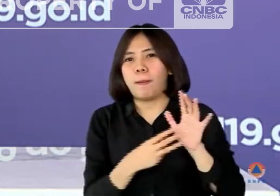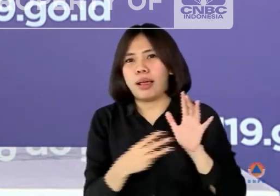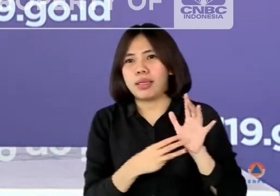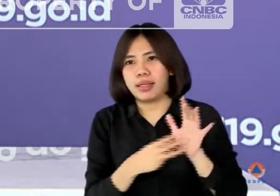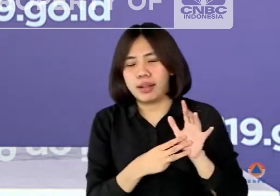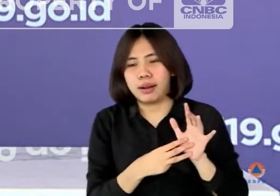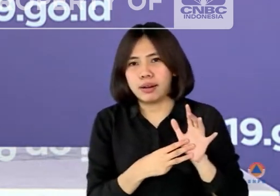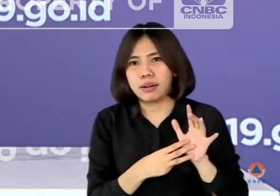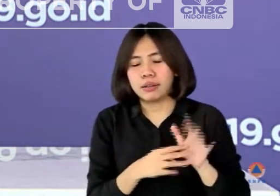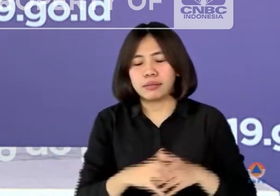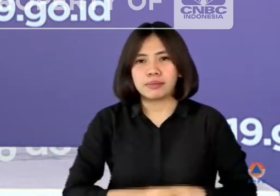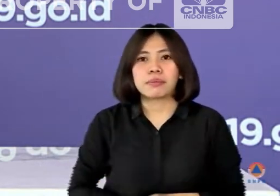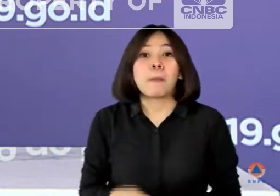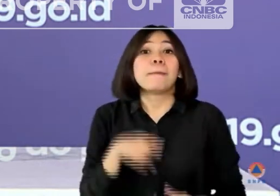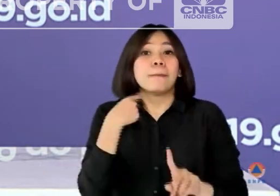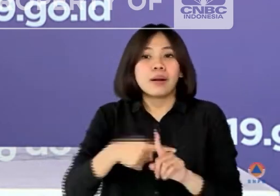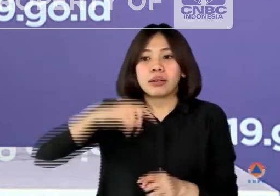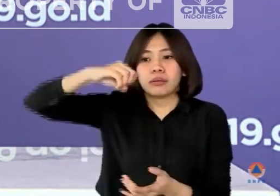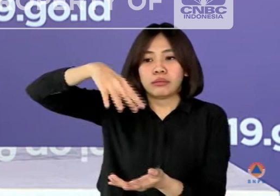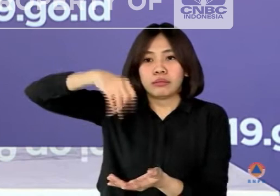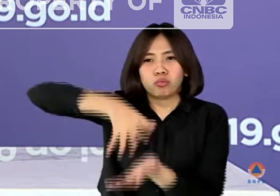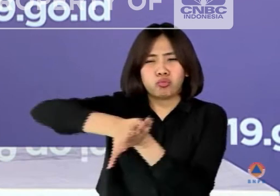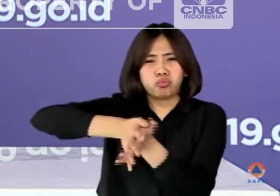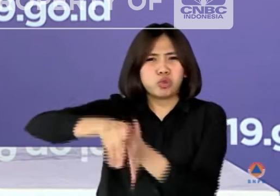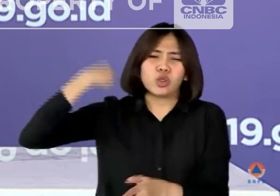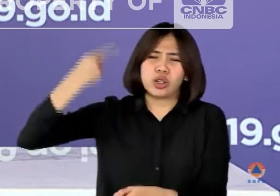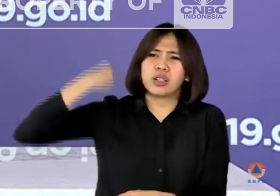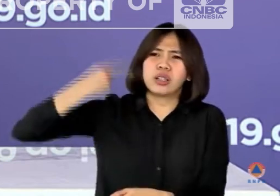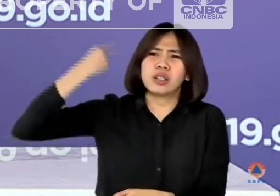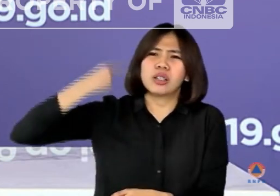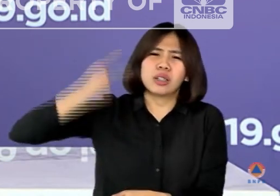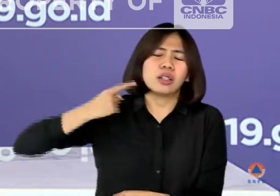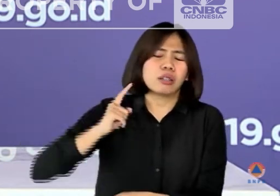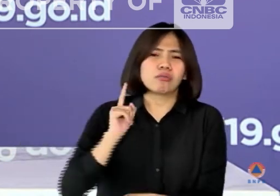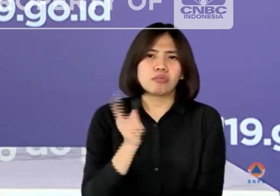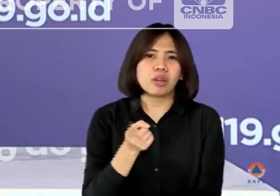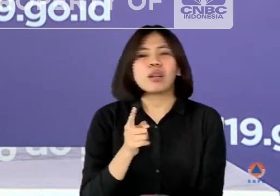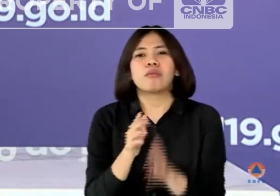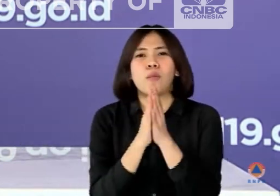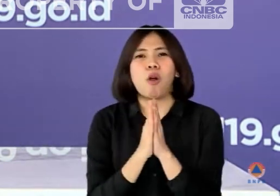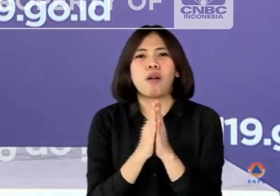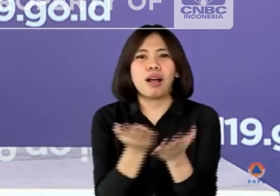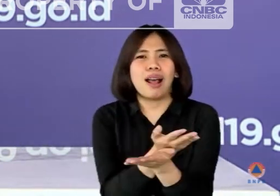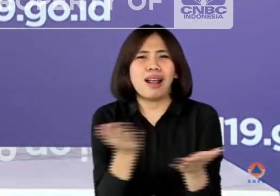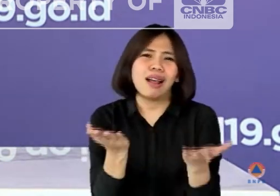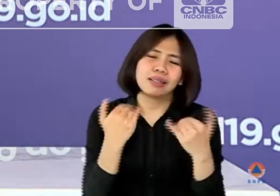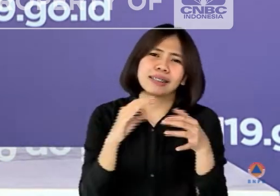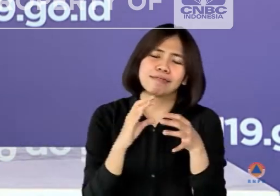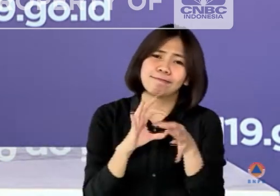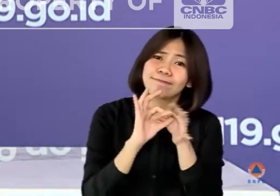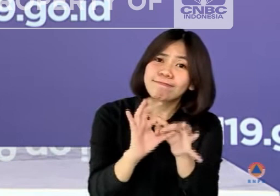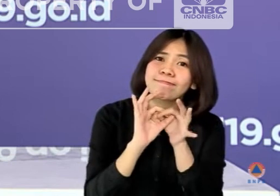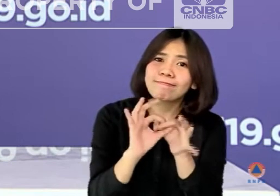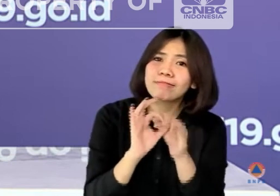beraktifitas di luar rumah, dan mencuci tangan bahkan sesering yang kita bisa. Dimohon kerjasama